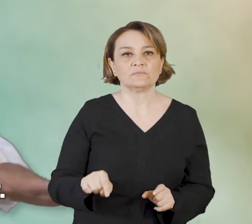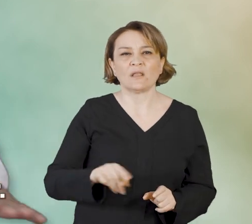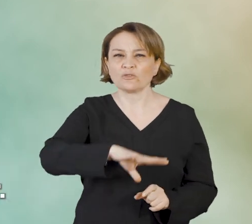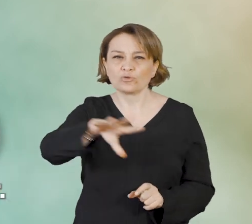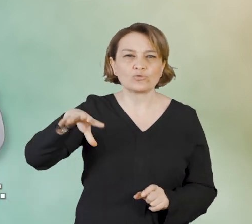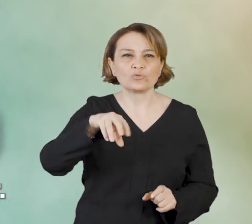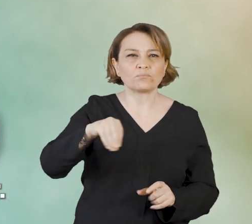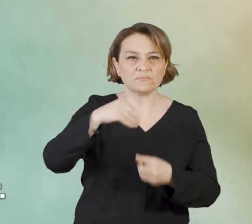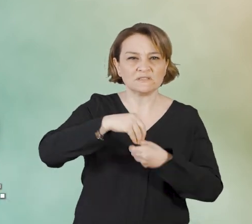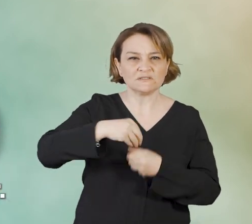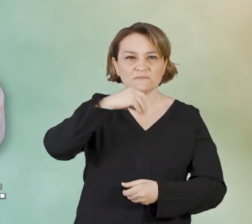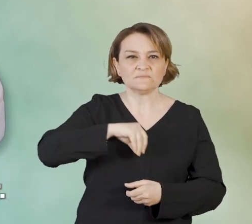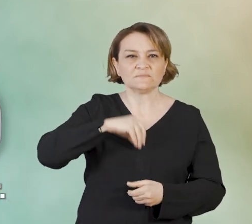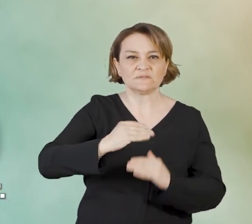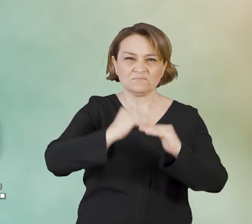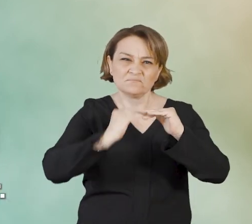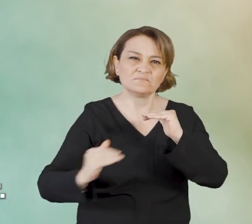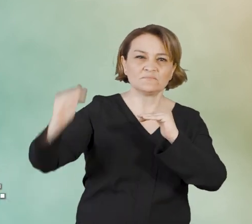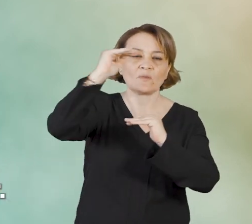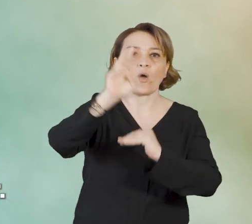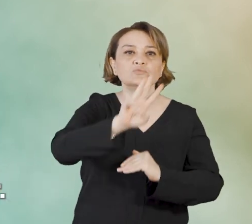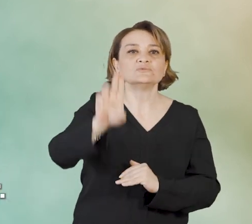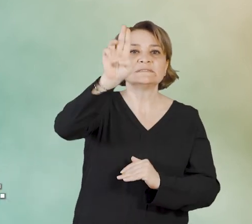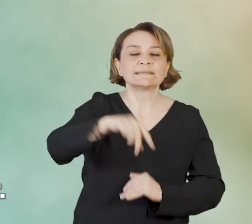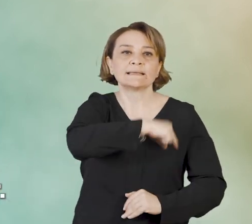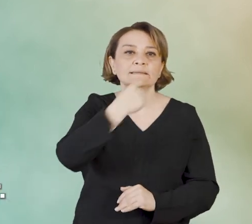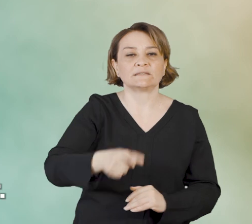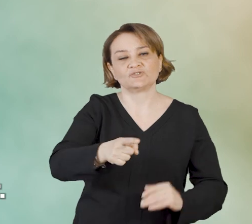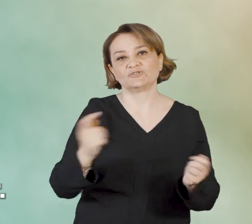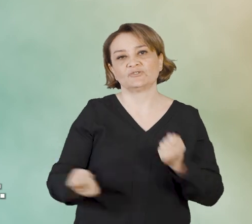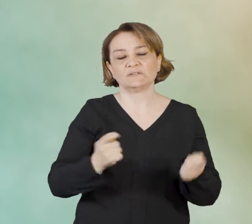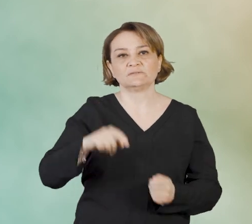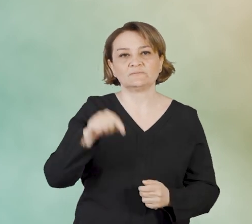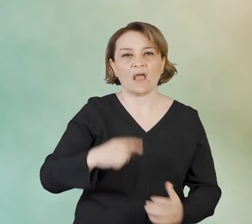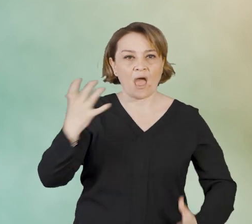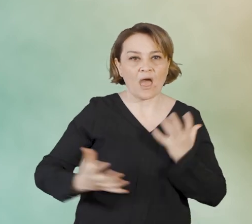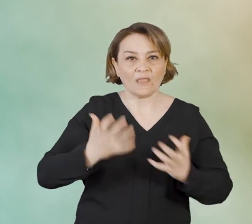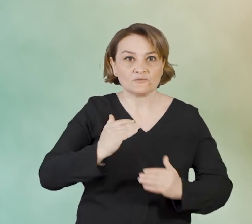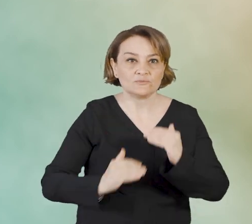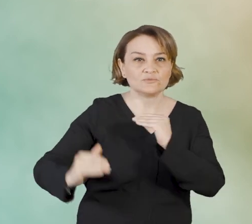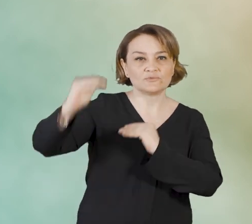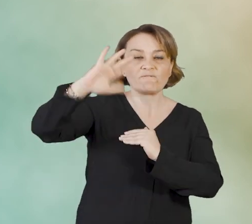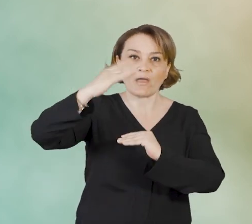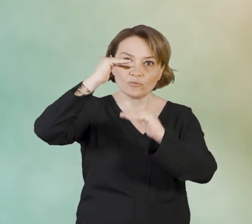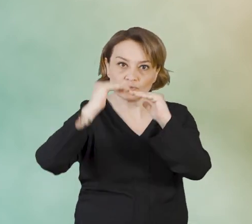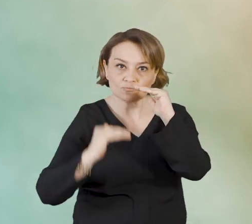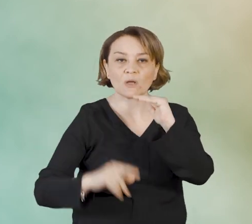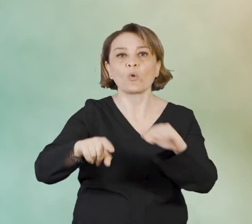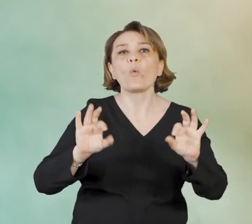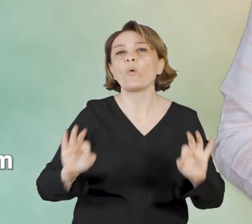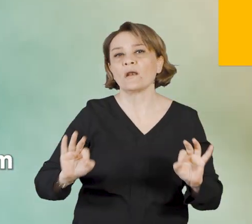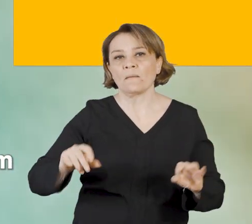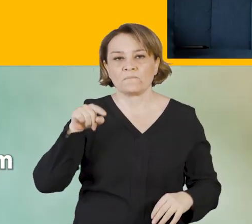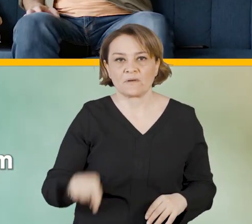Çünkü tüm enzimlerimiz optimum 37 santigrat derece civarında çalışır. Ateşin yükselmesi veya düşmesi bu